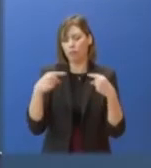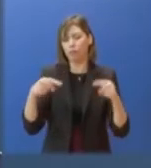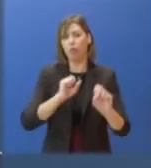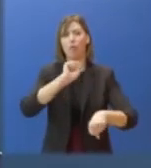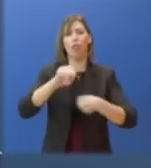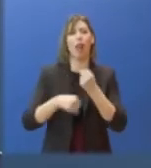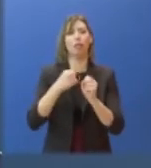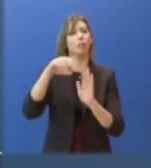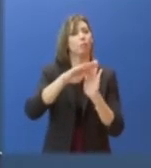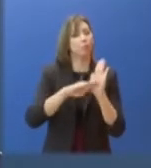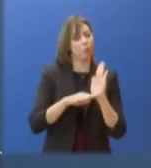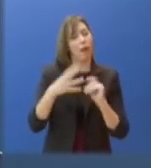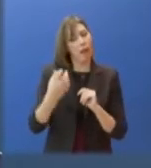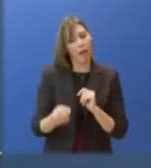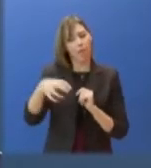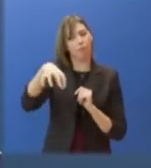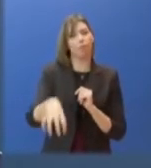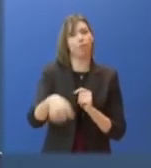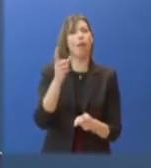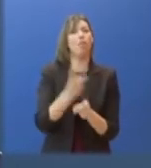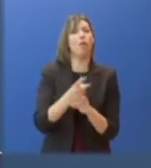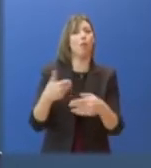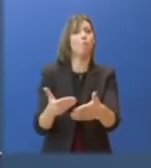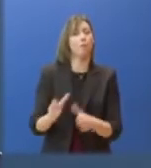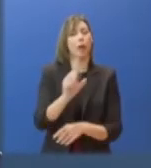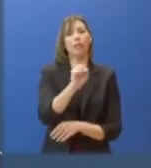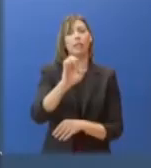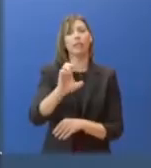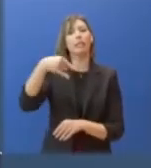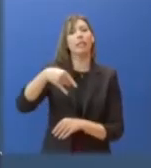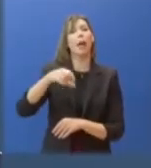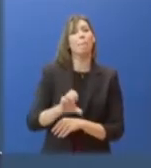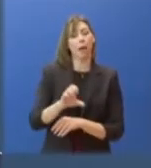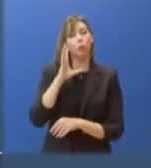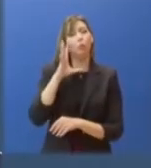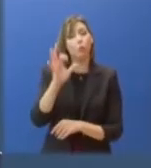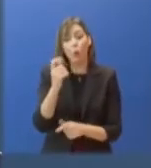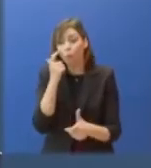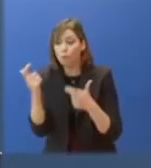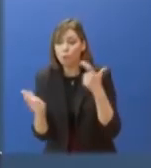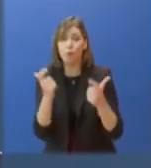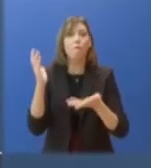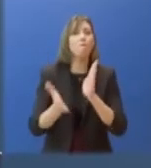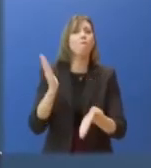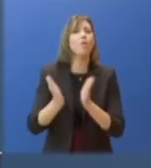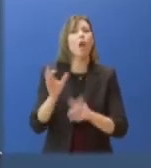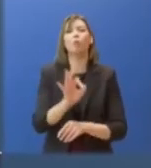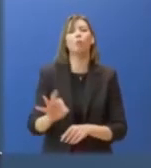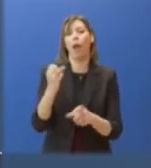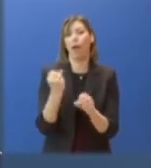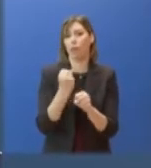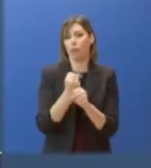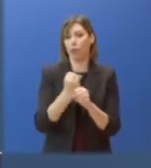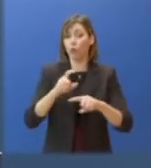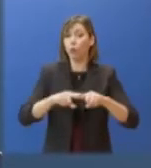άλλα λειτουργεί αυτοτελές τμήμα στο ΣΕΠΕ για την παρακολούθηση των φαινομένων βίας και παρενόχλησης στην εργασία. Λειτουργούν 43 συμβουλευτικά